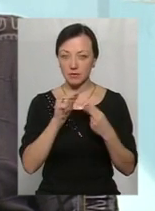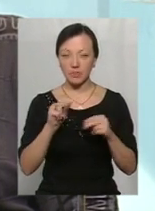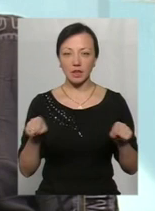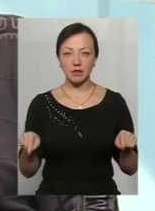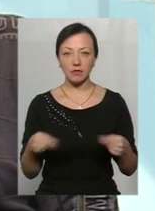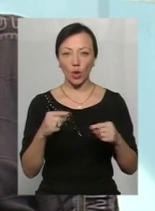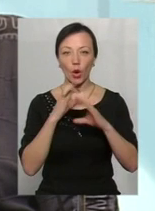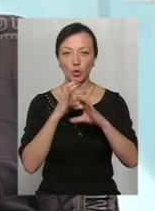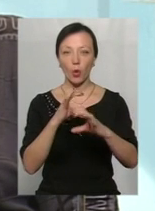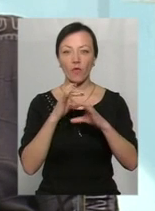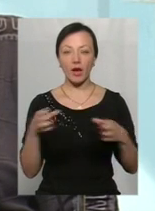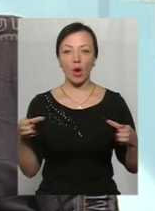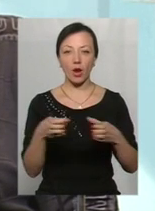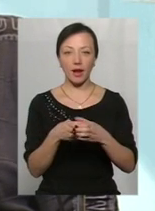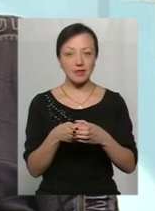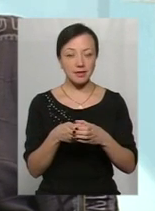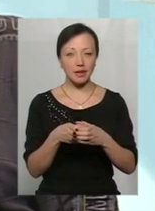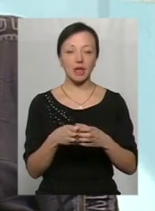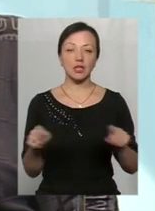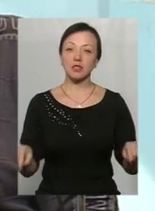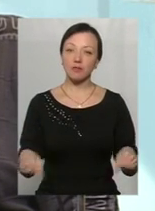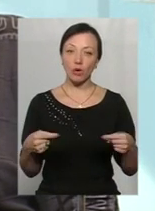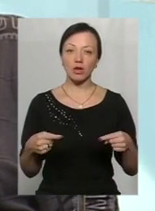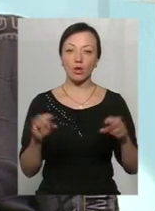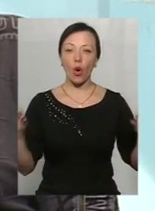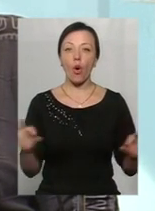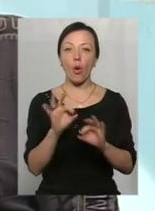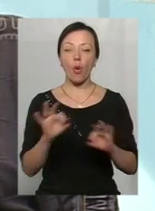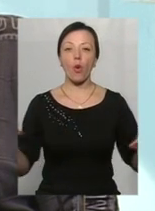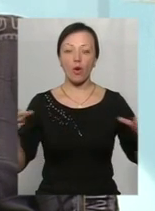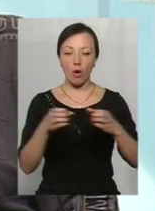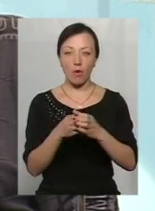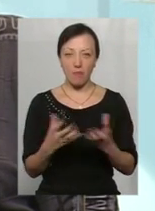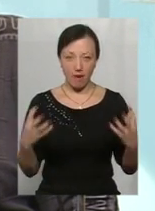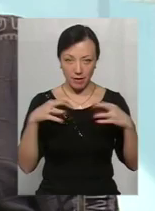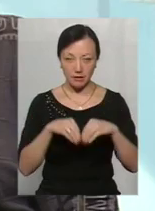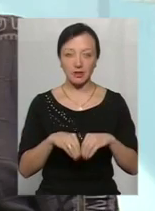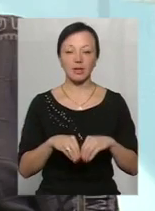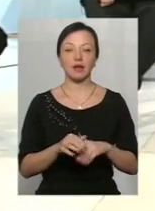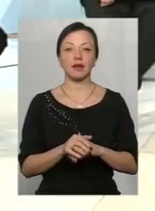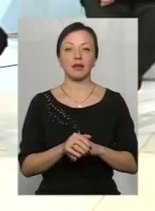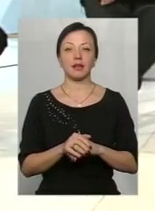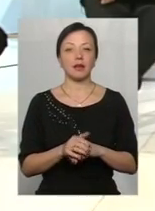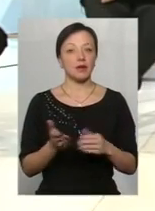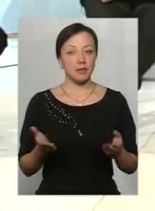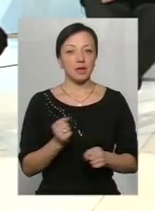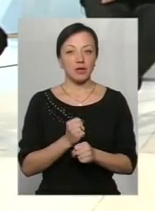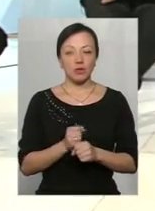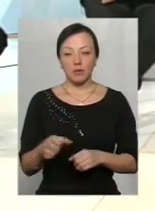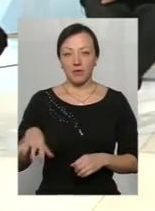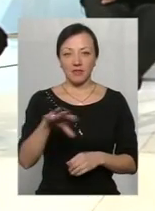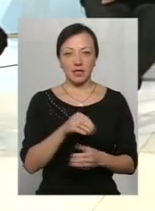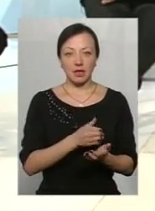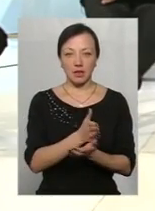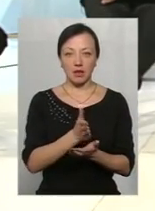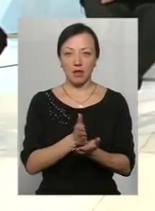духовий оркестр, створено хор громади зведений. Але працюємо по всіх напрямках.